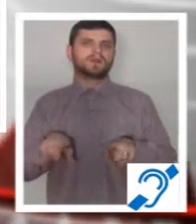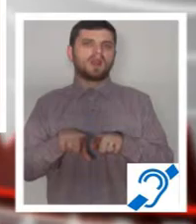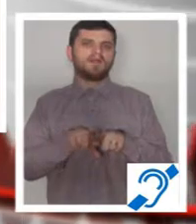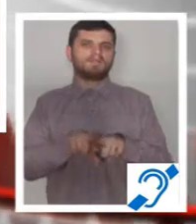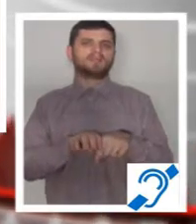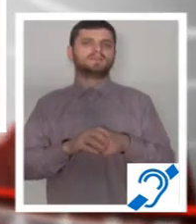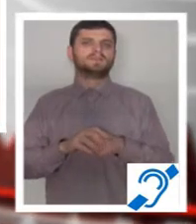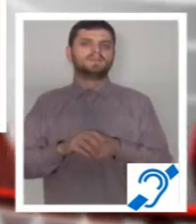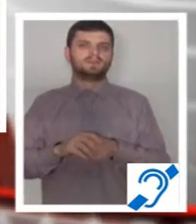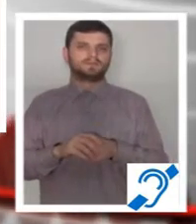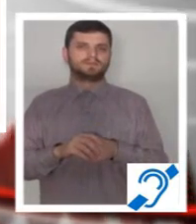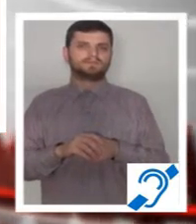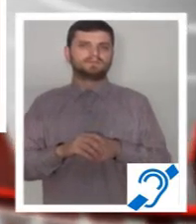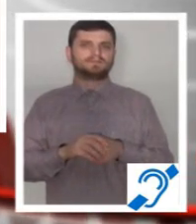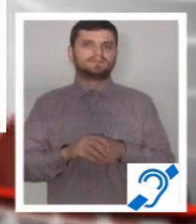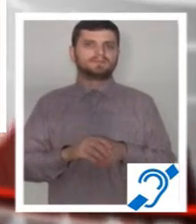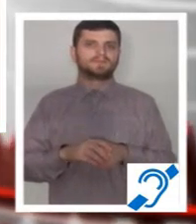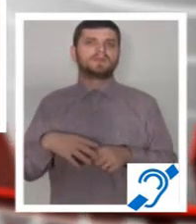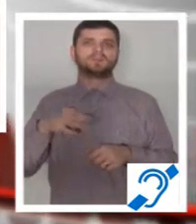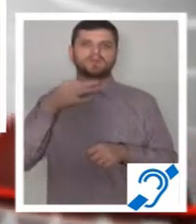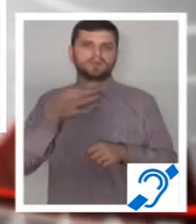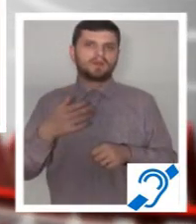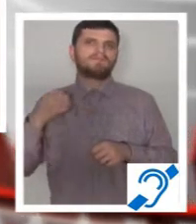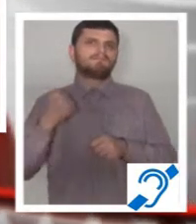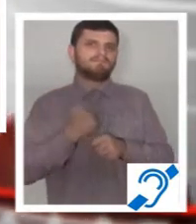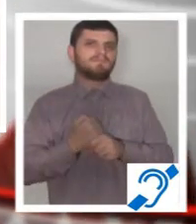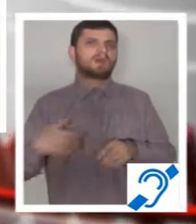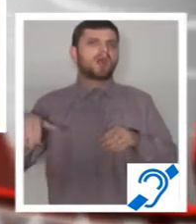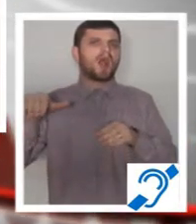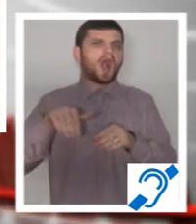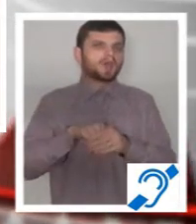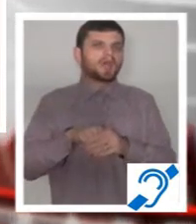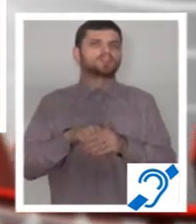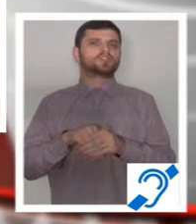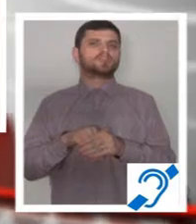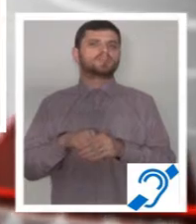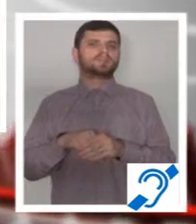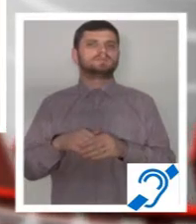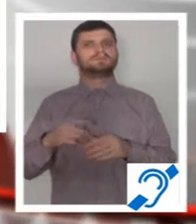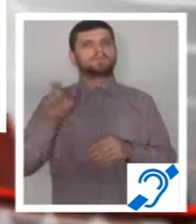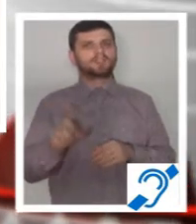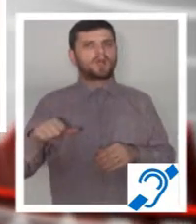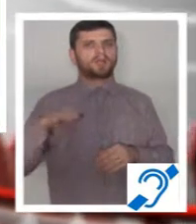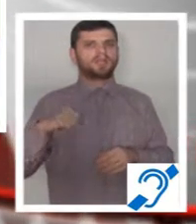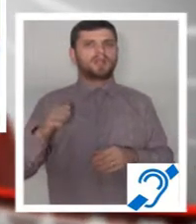facem angajări și să angajăm populație mai tânără.